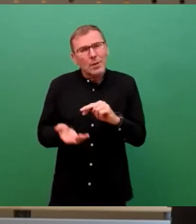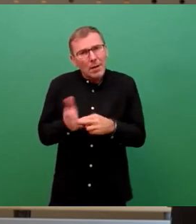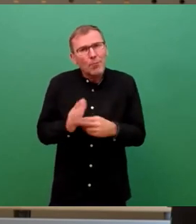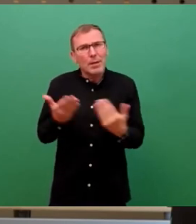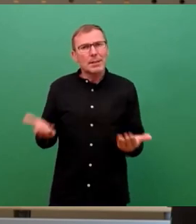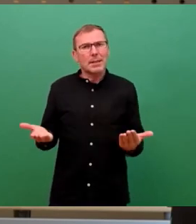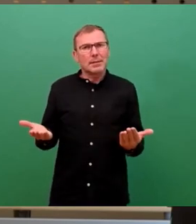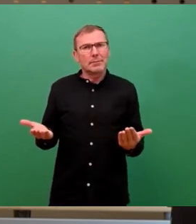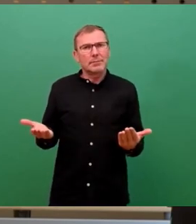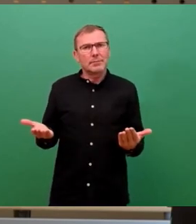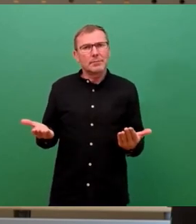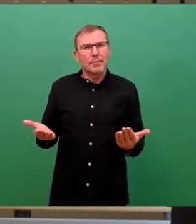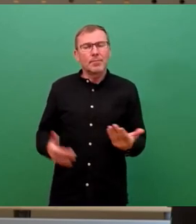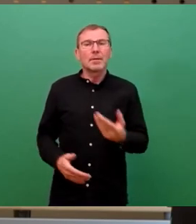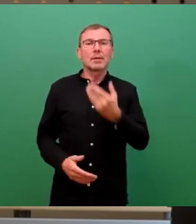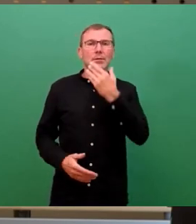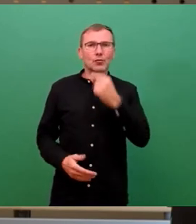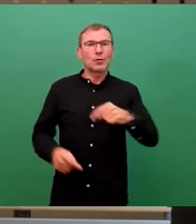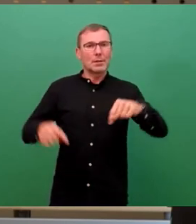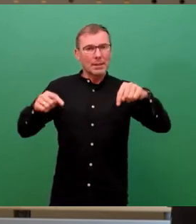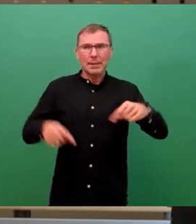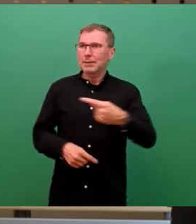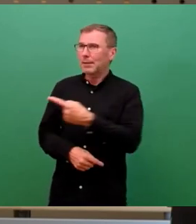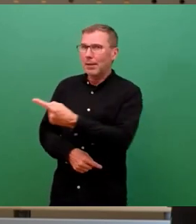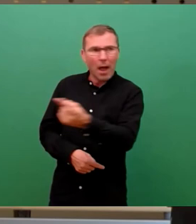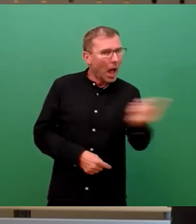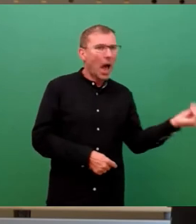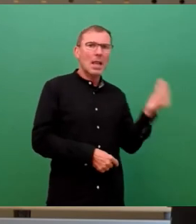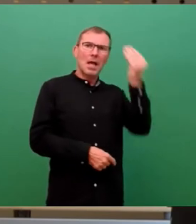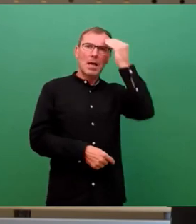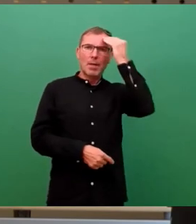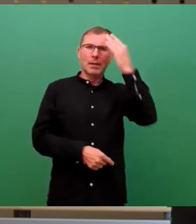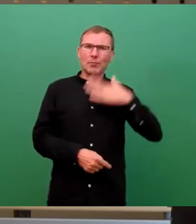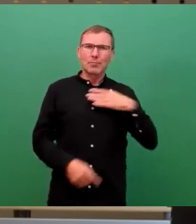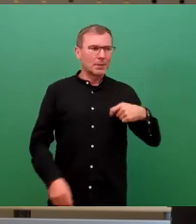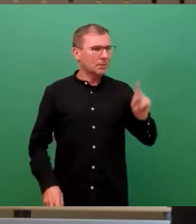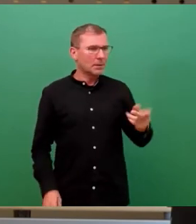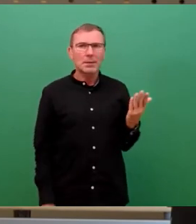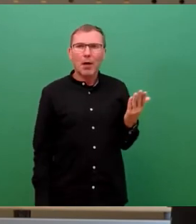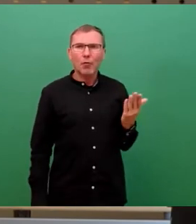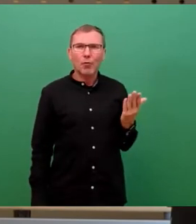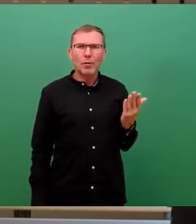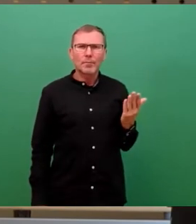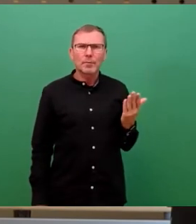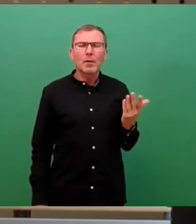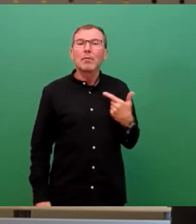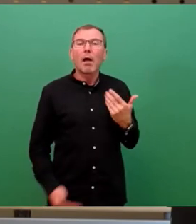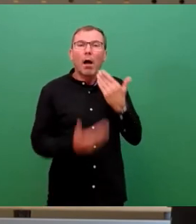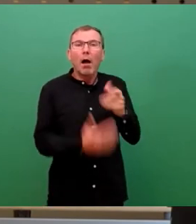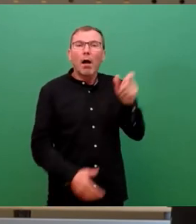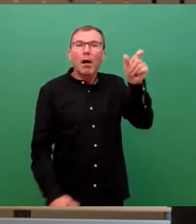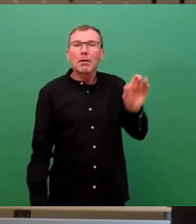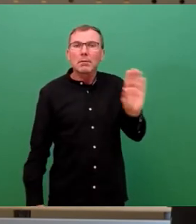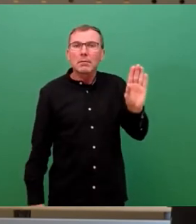schön, dass es jetzt jeder merkt. Auch unser Ministerpräsident, den ich ausdrücklich danke für seine